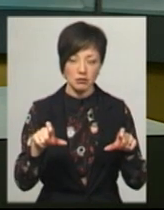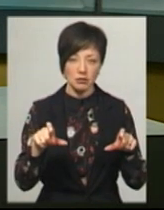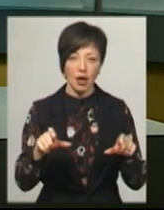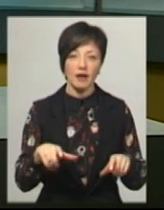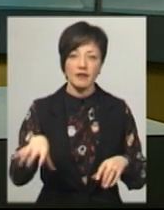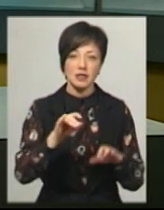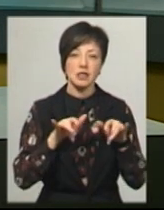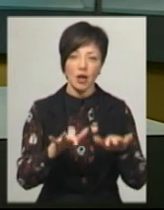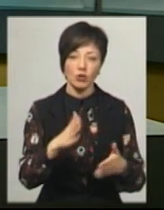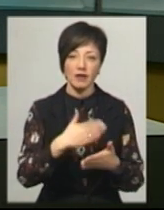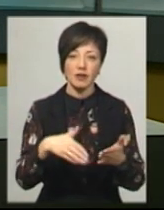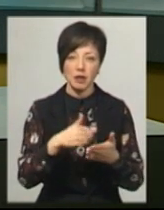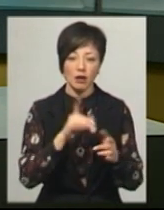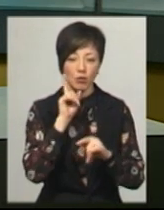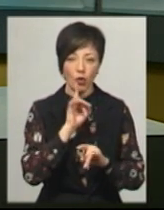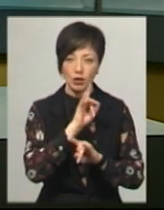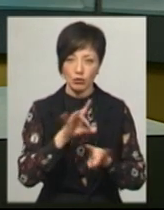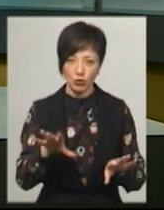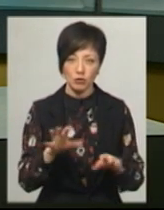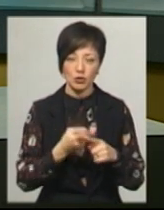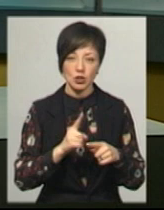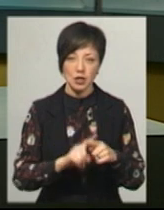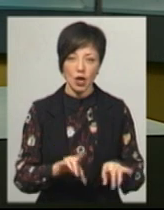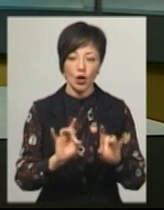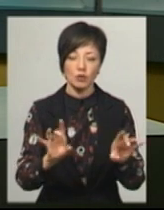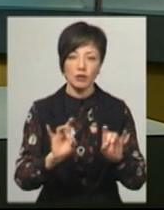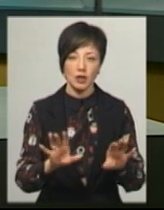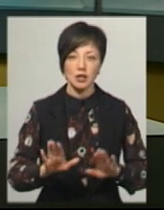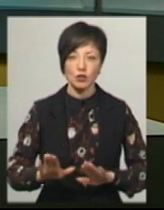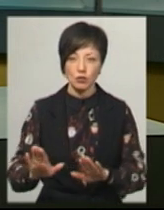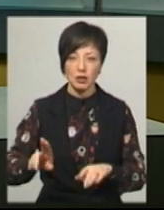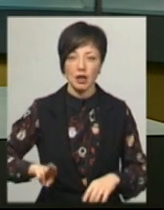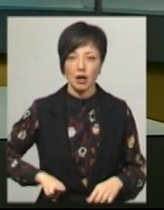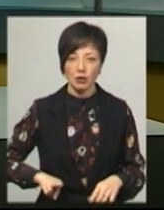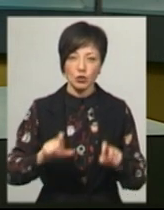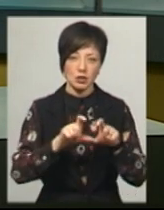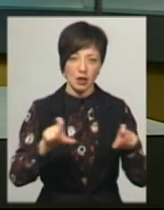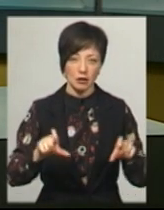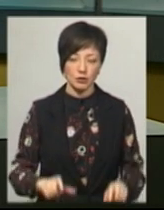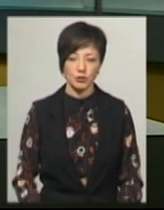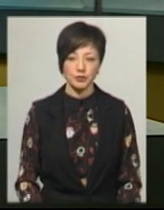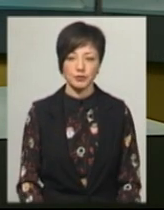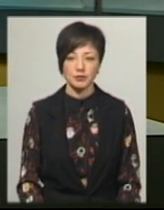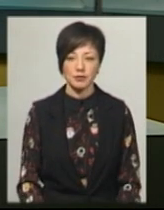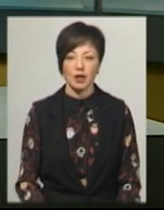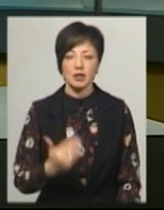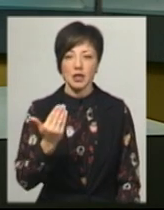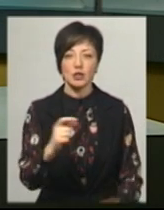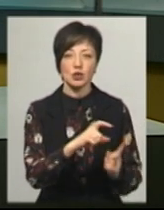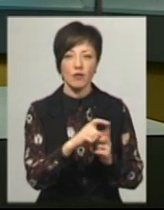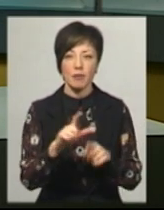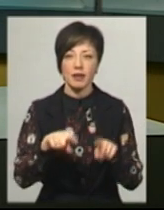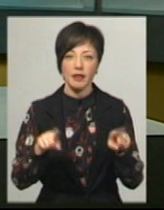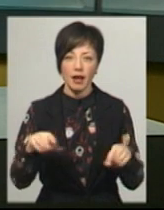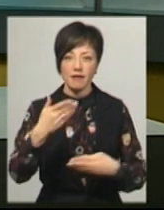усі заходи відміняти поки не будуть. Про це Суспільному розповідає заступник директора закладу Оксана Шиманська. За її словами,